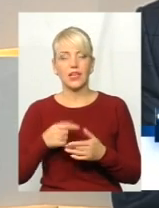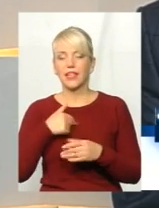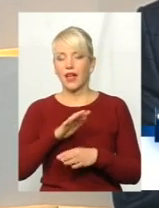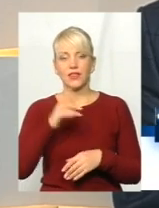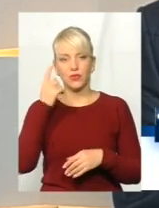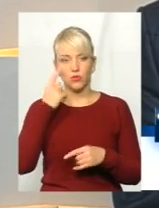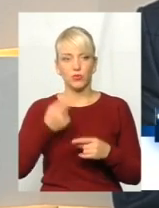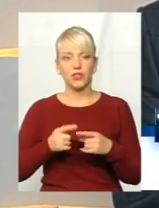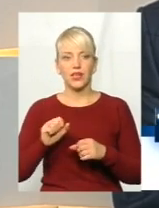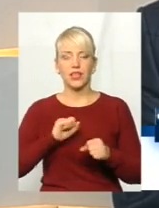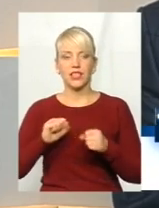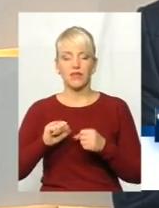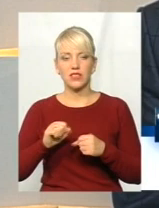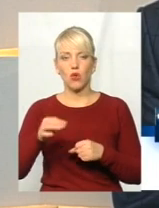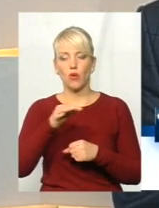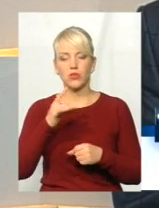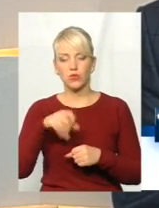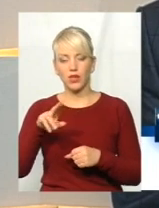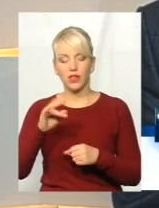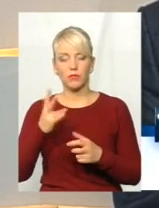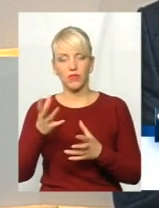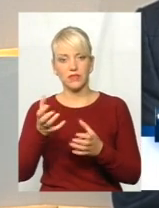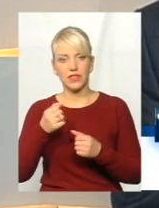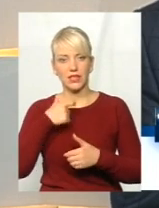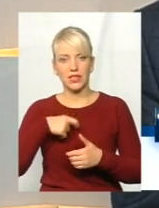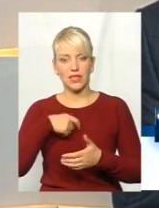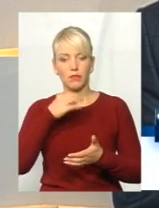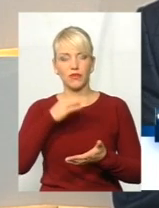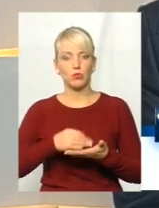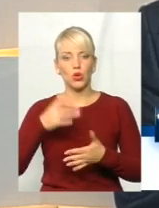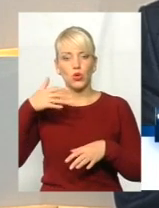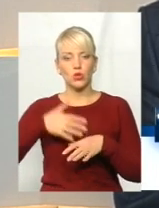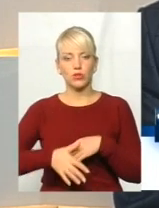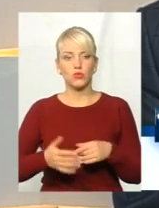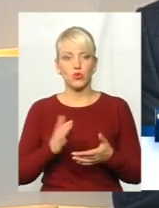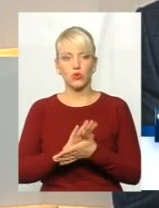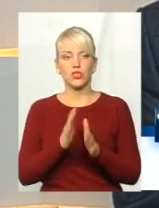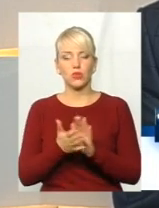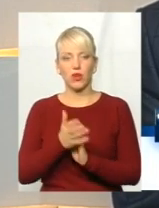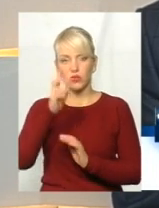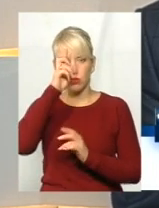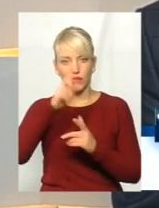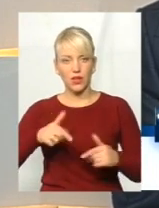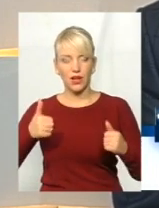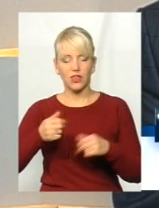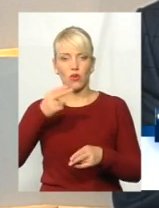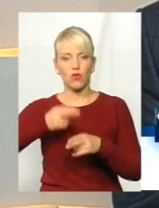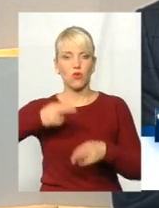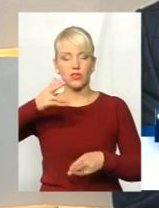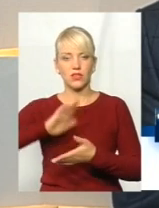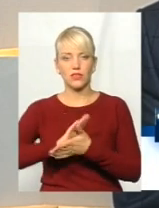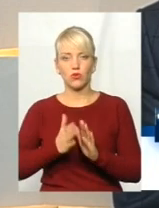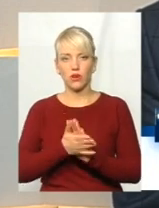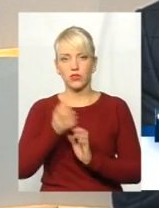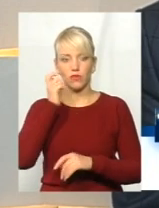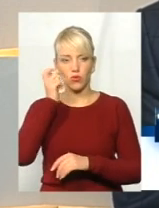це є керівництво обласної ради, яке мало би на себе брати відповідальність. Розуміючи, ситуацію в країні гостри, ситуацію в країні,